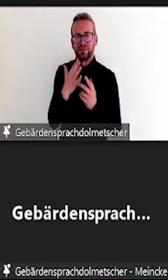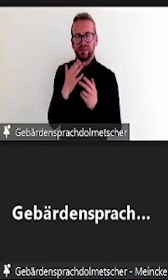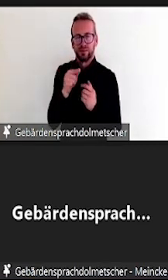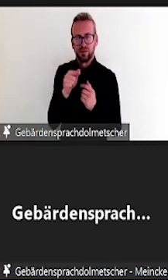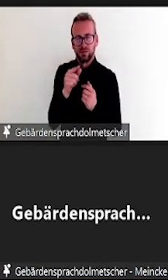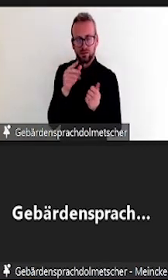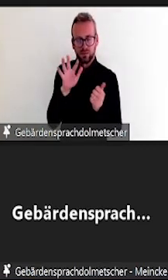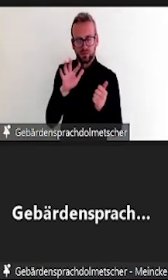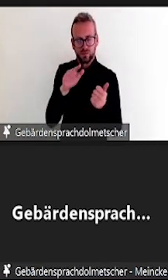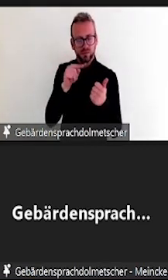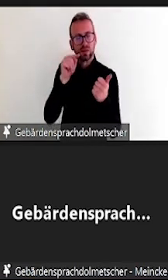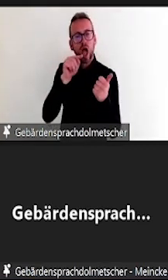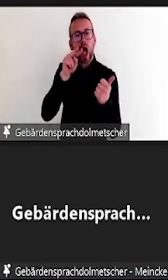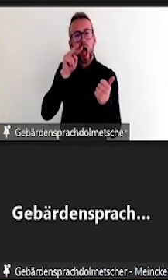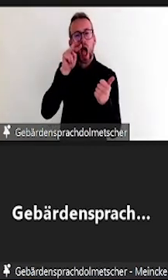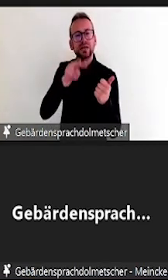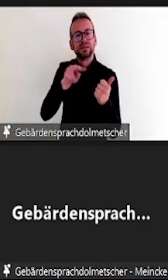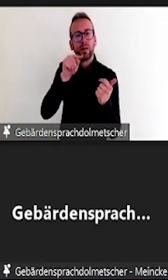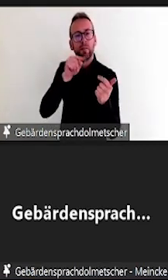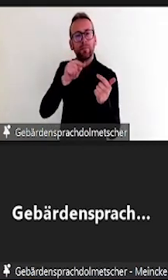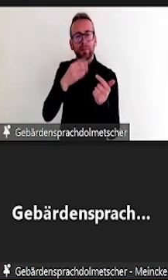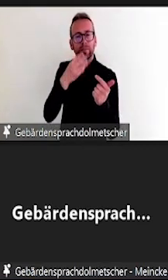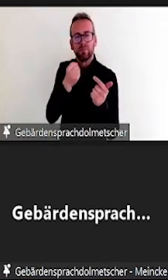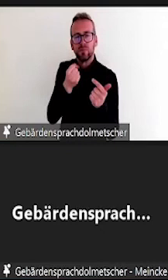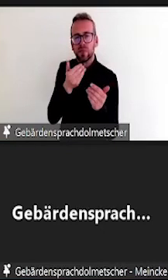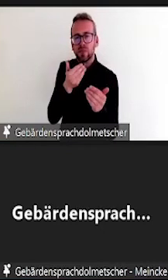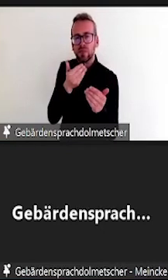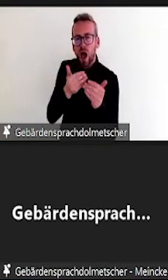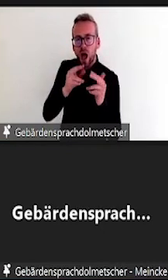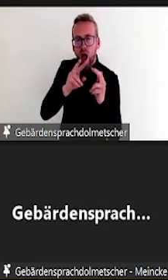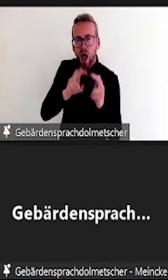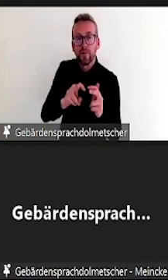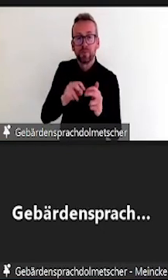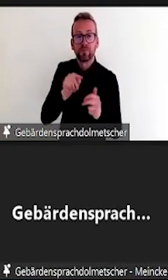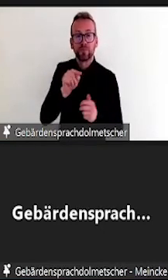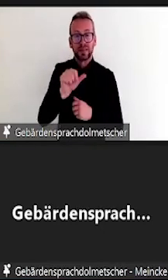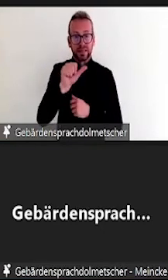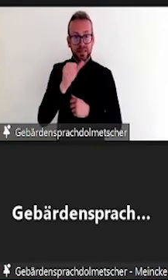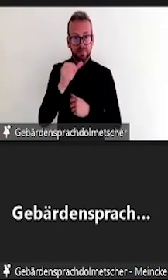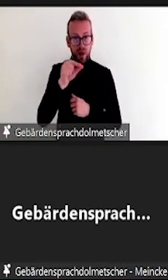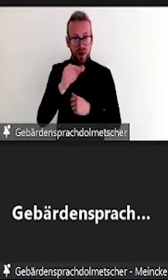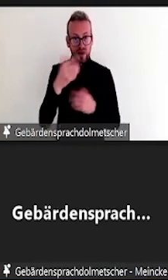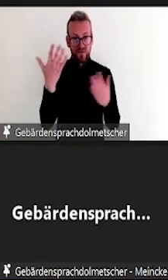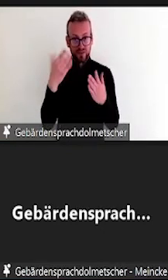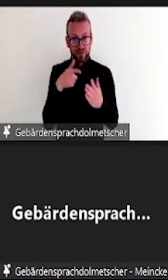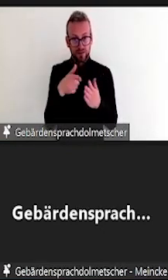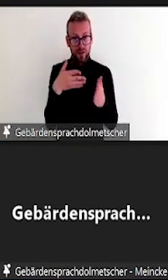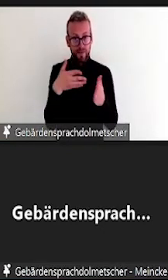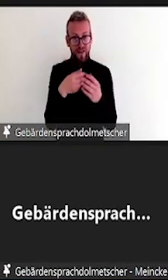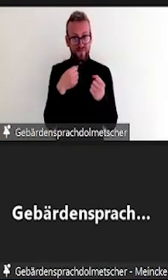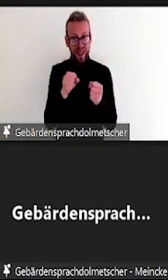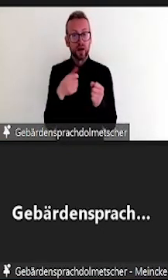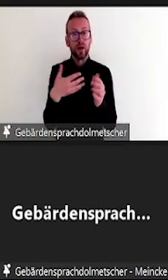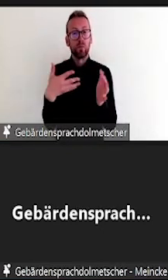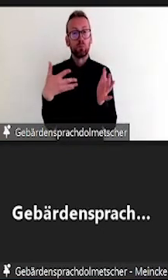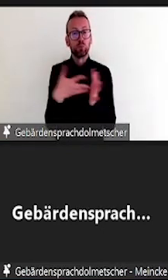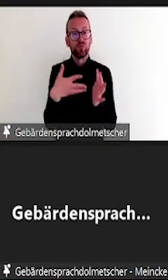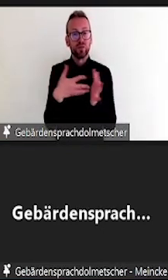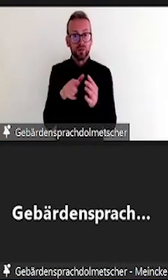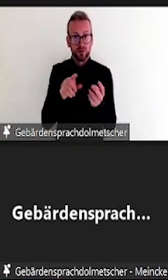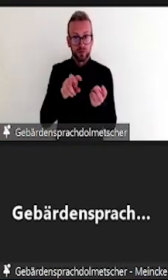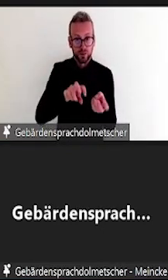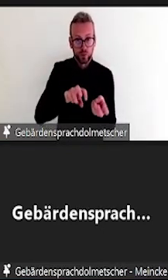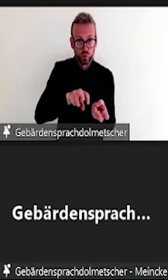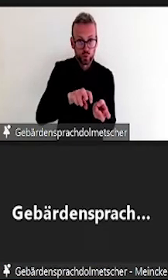für Prüfungen an Hochschulen noch nicht vorhanden sind. Allerdings gibt es schon Orientierungshilfen. Also wenn man eher von theoretischer